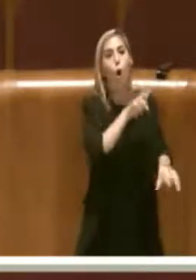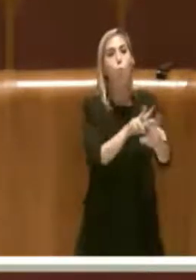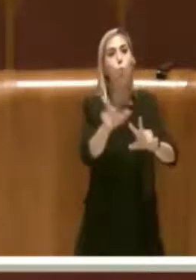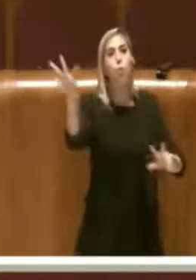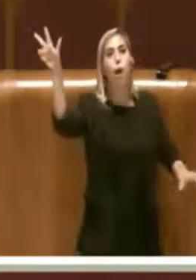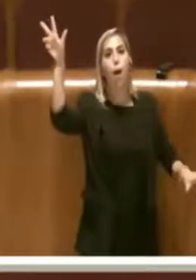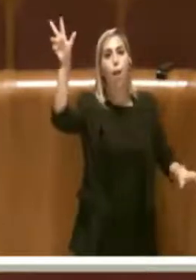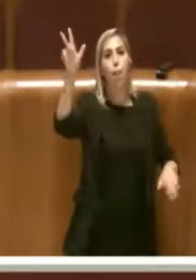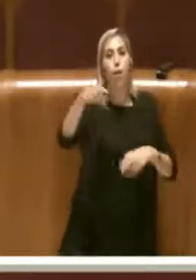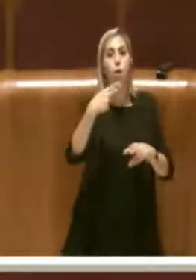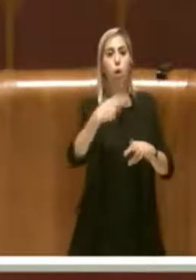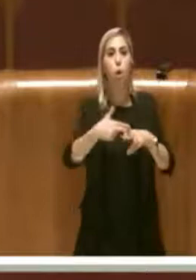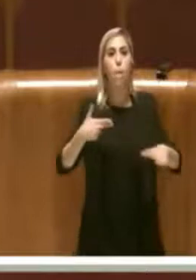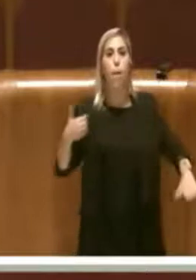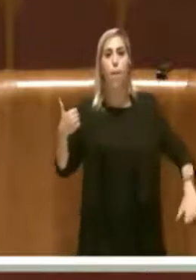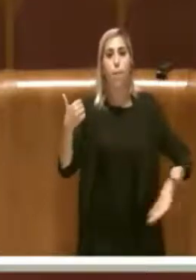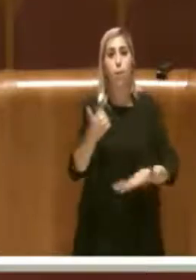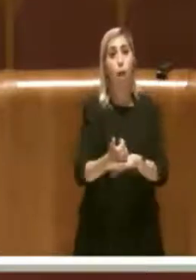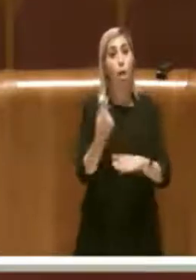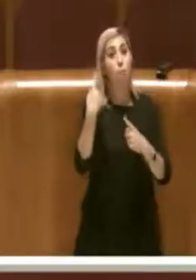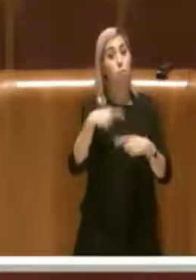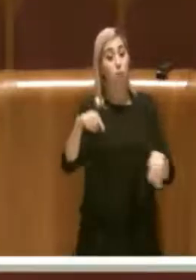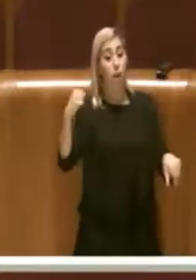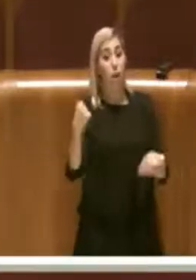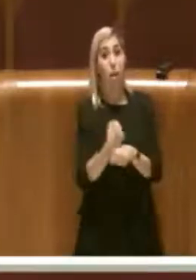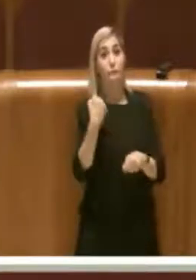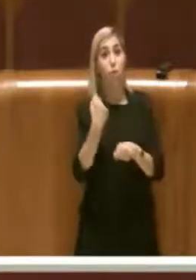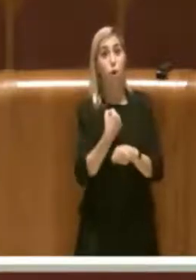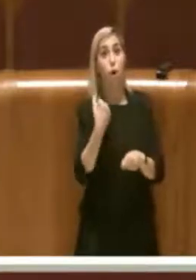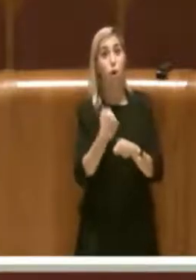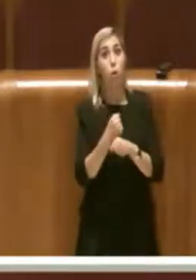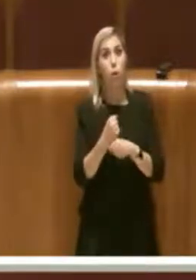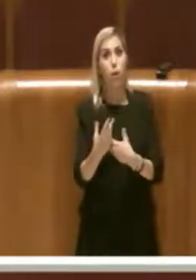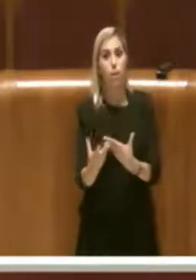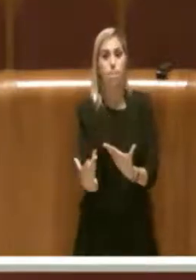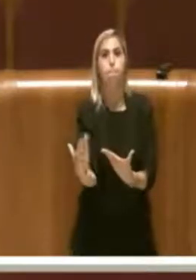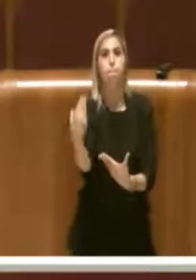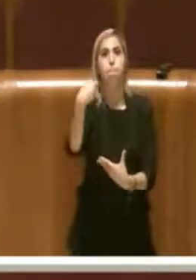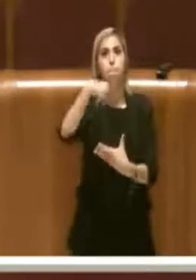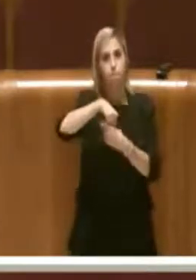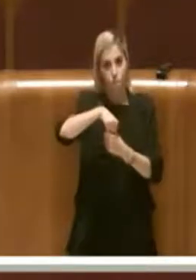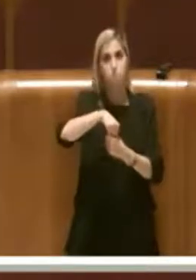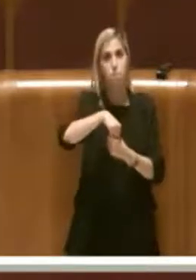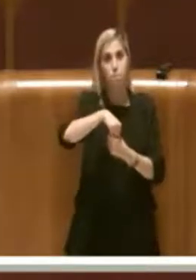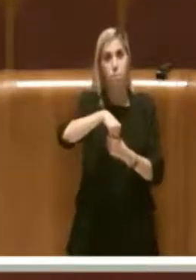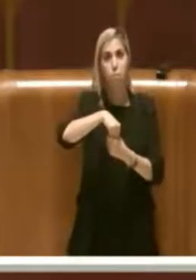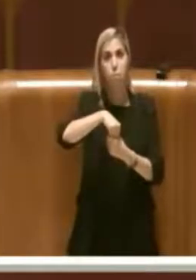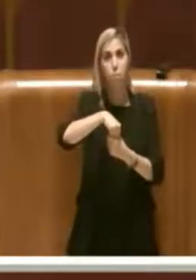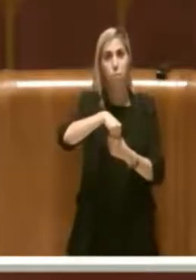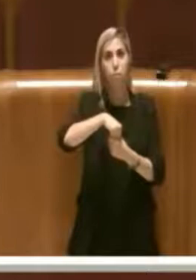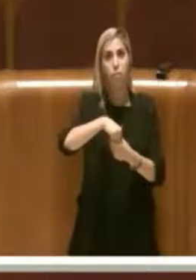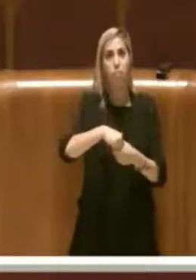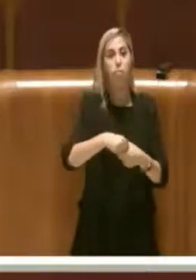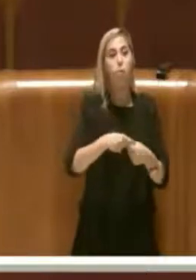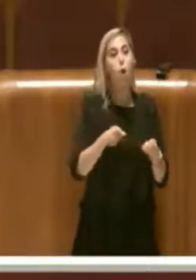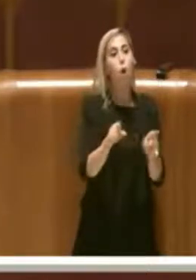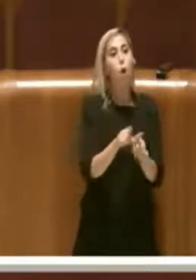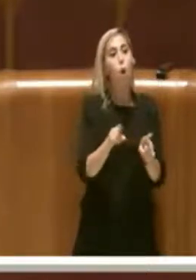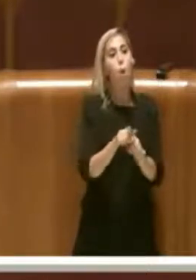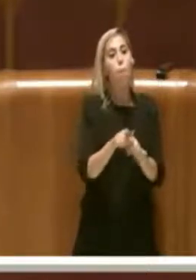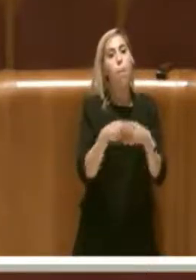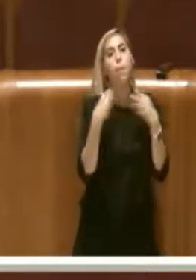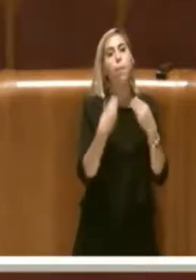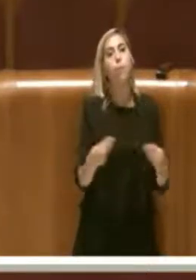Capitolino. Essi sono assimilati ai venditori ambulanti